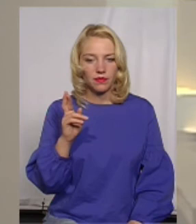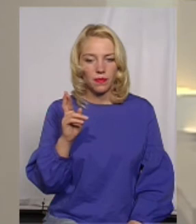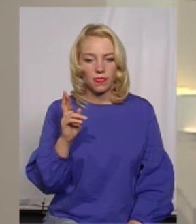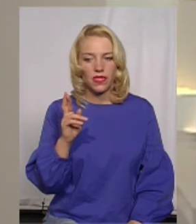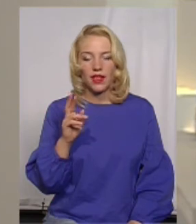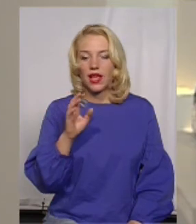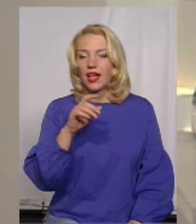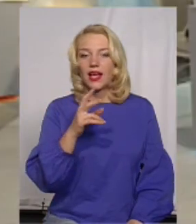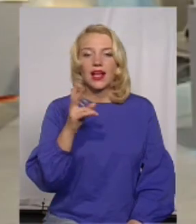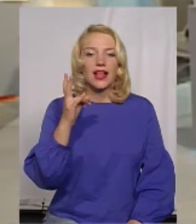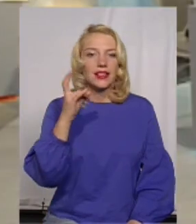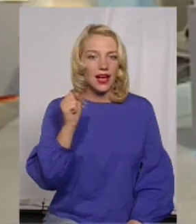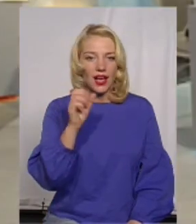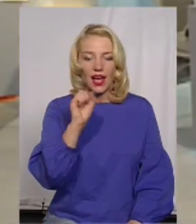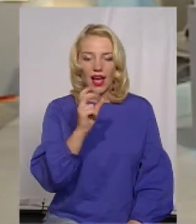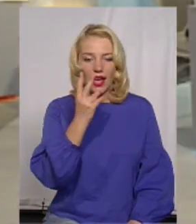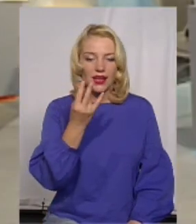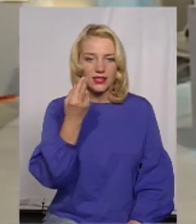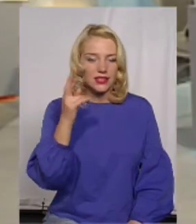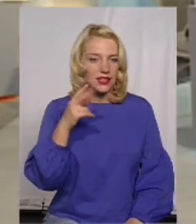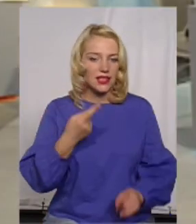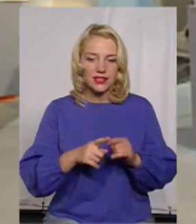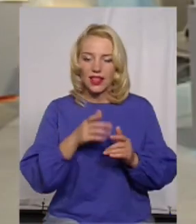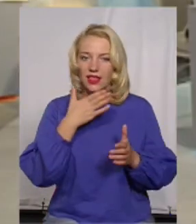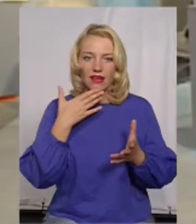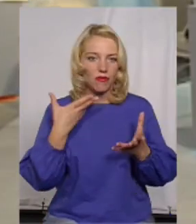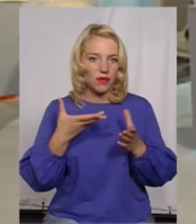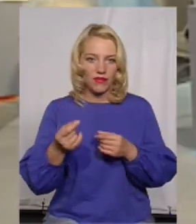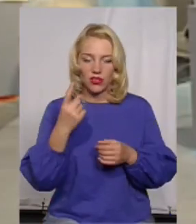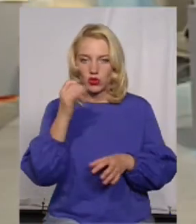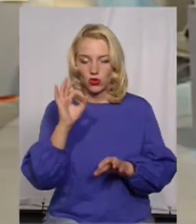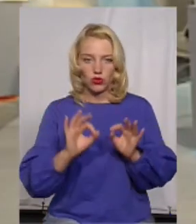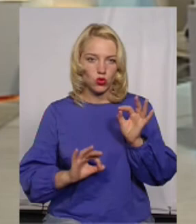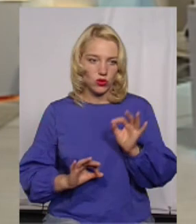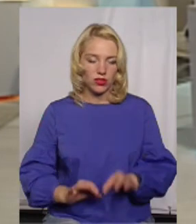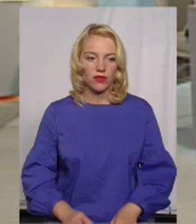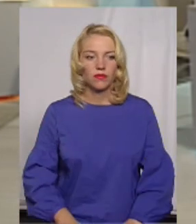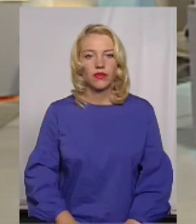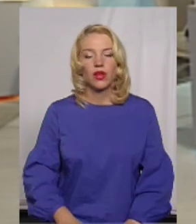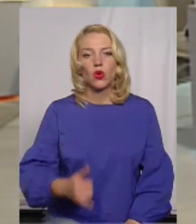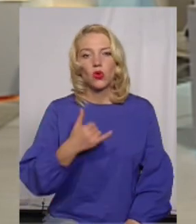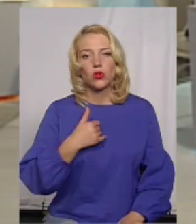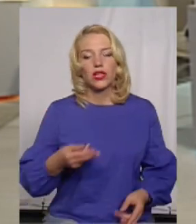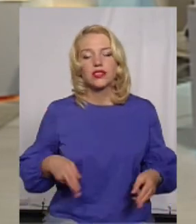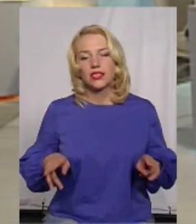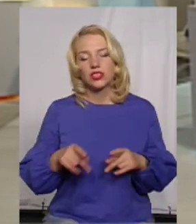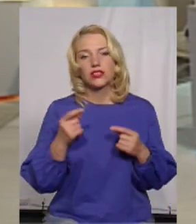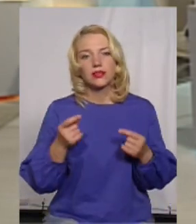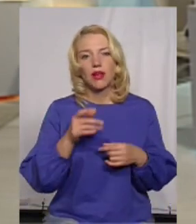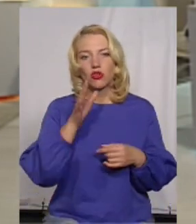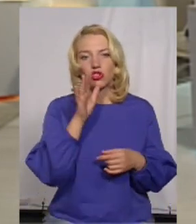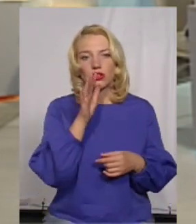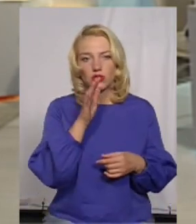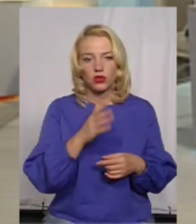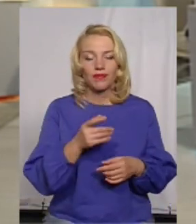на акцію це не вплине, це 100%. Так. Тобто... У нас залишилося зовсім мало часу.